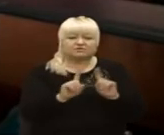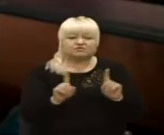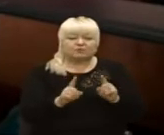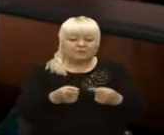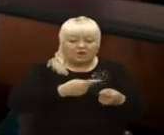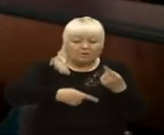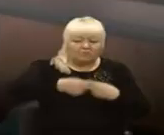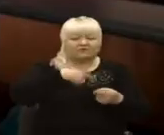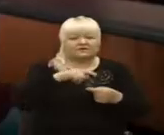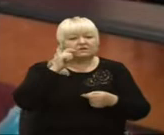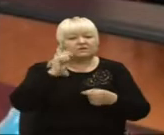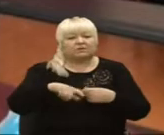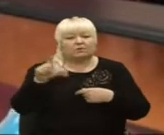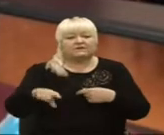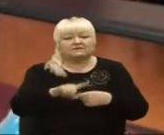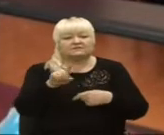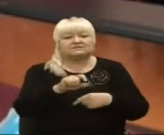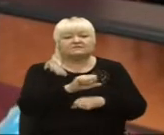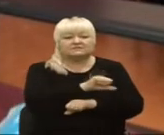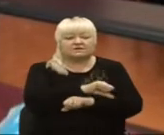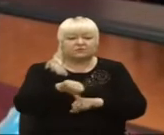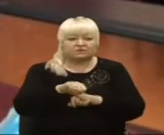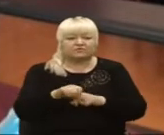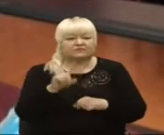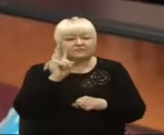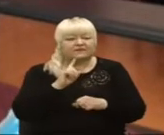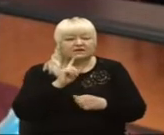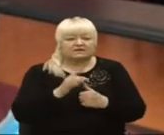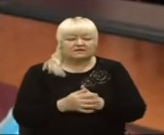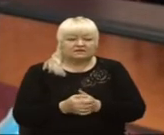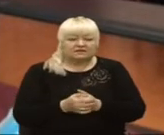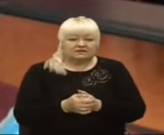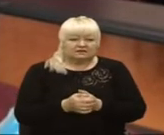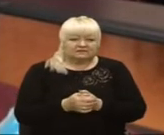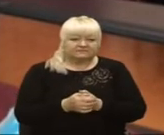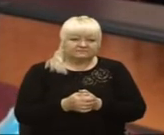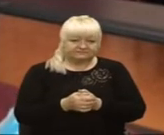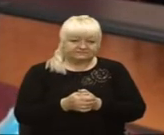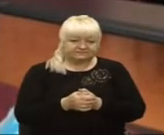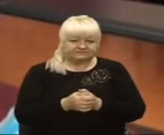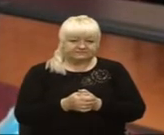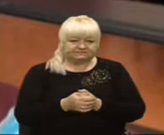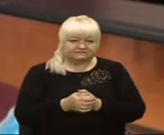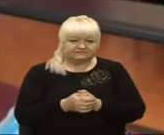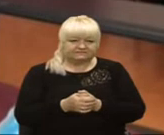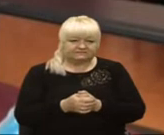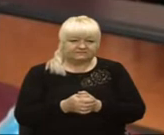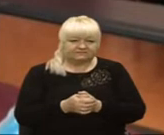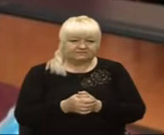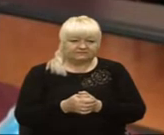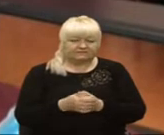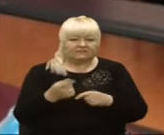українців з-за кордону. Тому на цьому клі наразі, скажімо, аналогічним виглядає паралельно